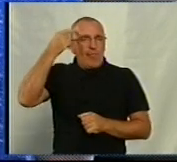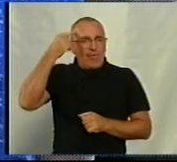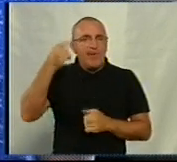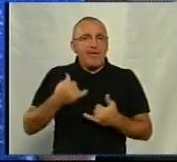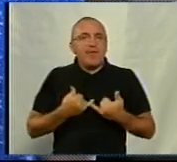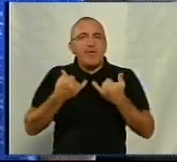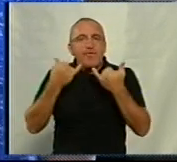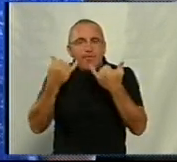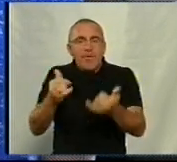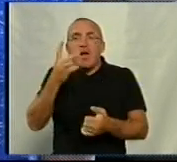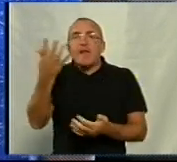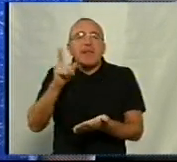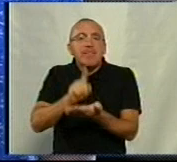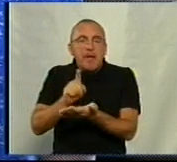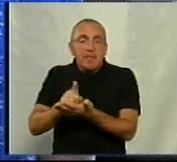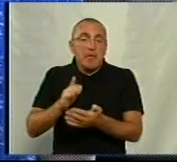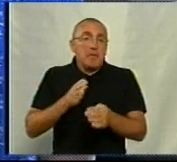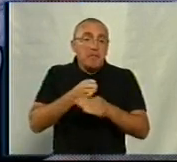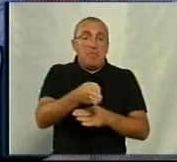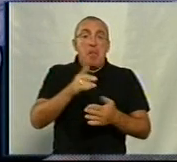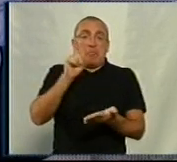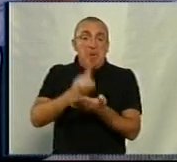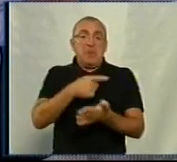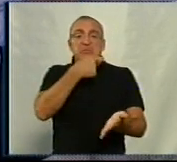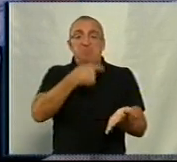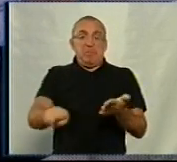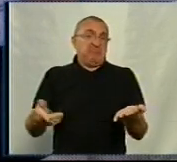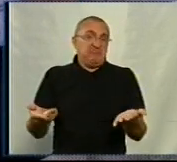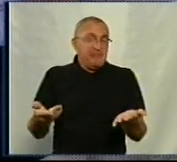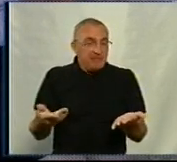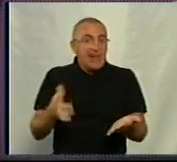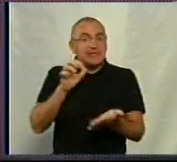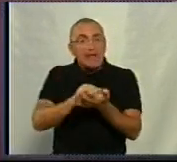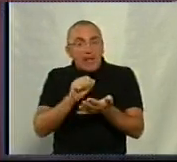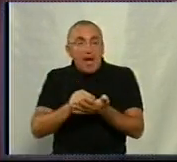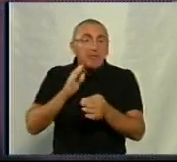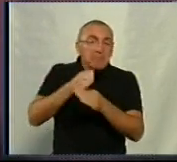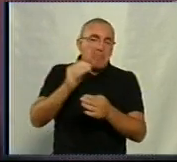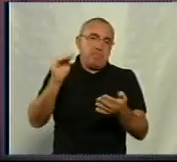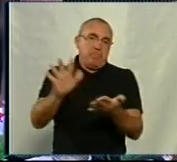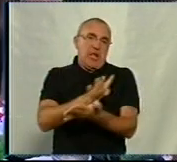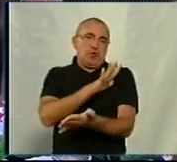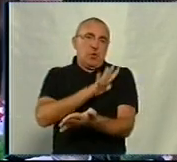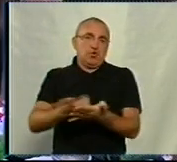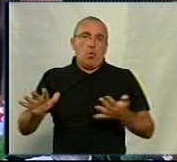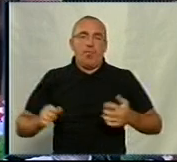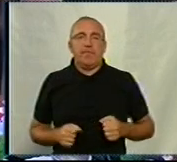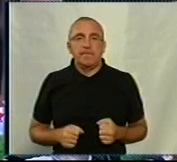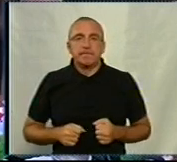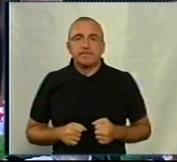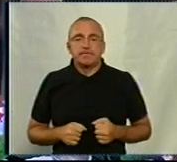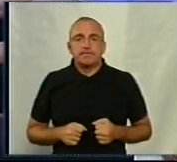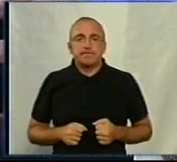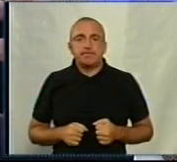Дефіцит уваги до людей, які на пенсію. Пішов на пенсію, до вас писали. Заняття для відвідувачів безкоштовні. Антоніна Крейтор, Анатолій